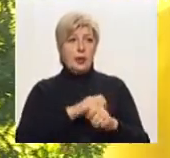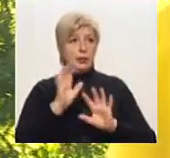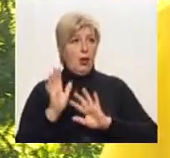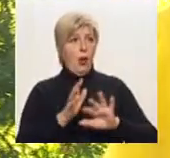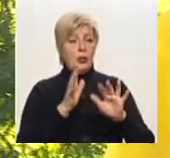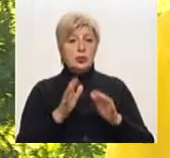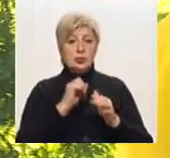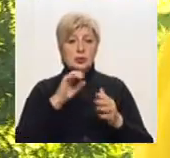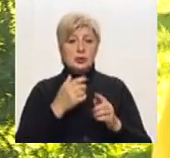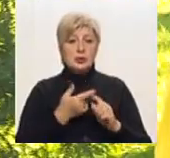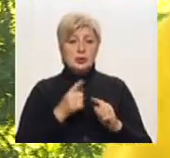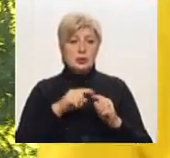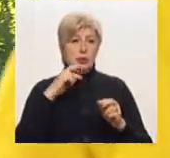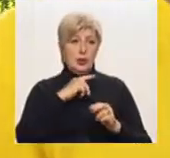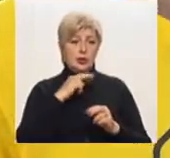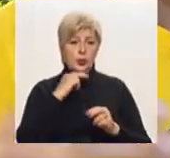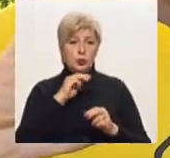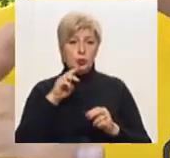хмару цієї отрути.